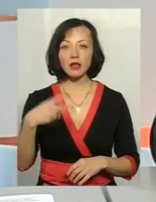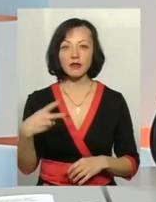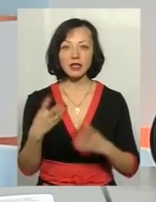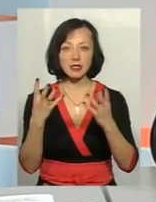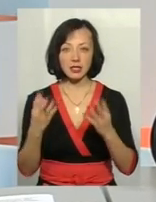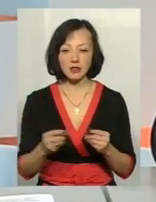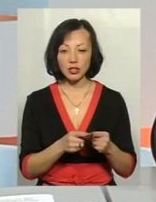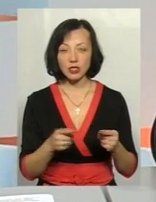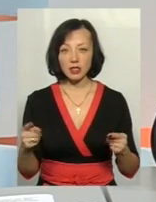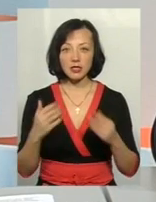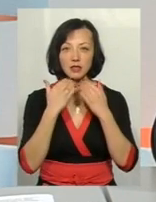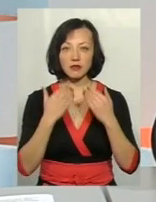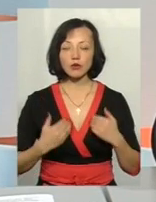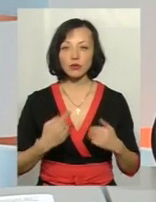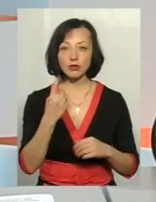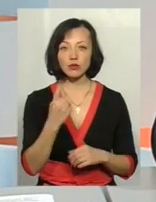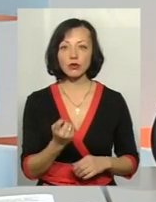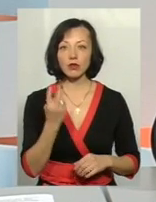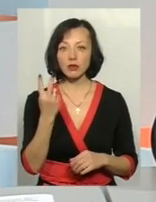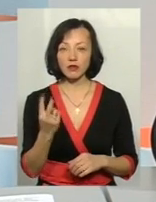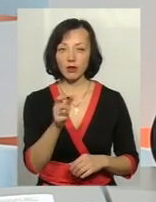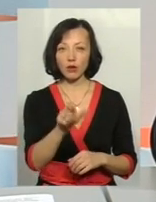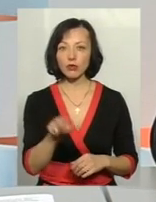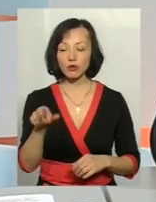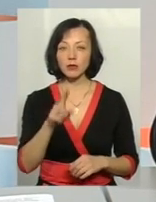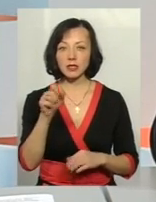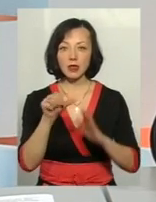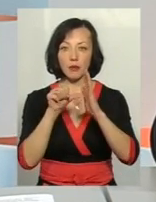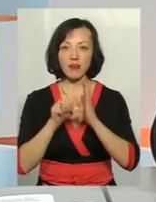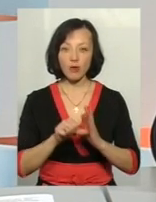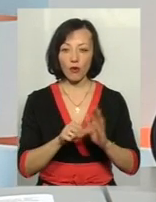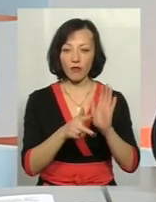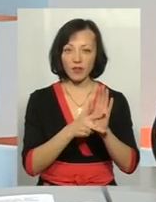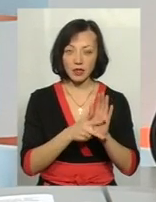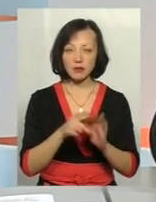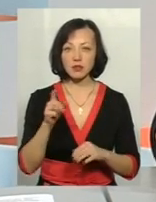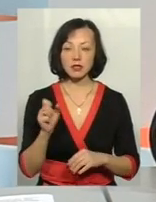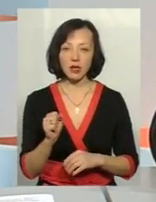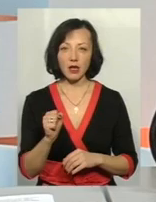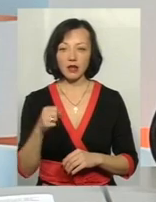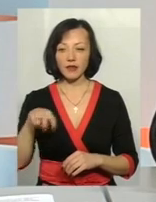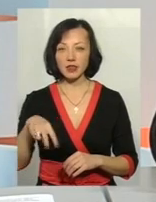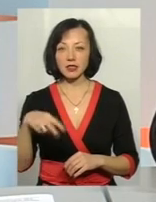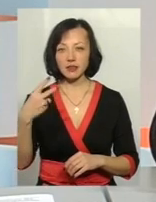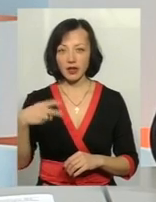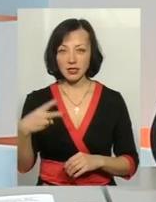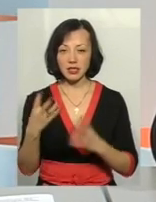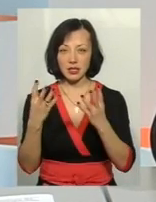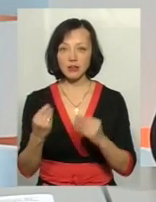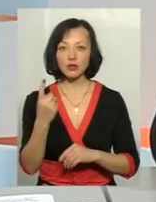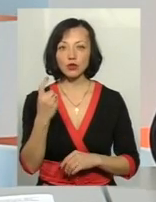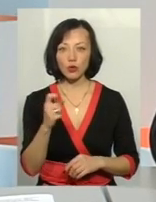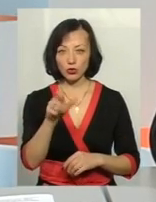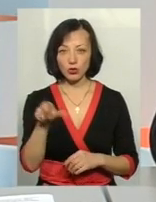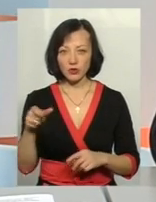І за цей час до нас звернулося 102 особи. Тобто за півроку 8, за 20 днів 100 осіб.